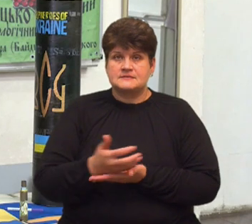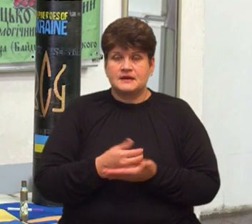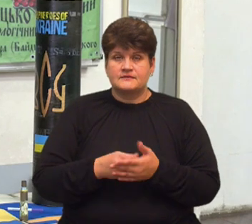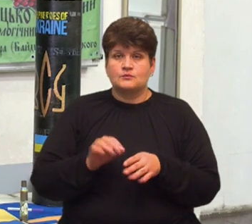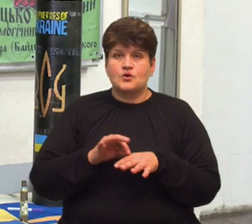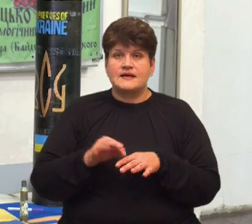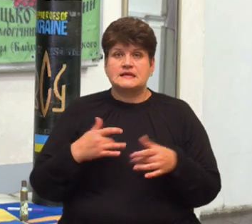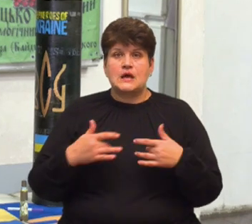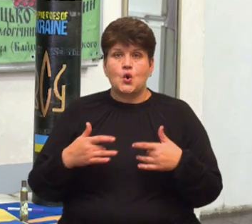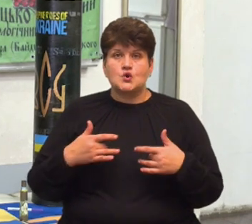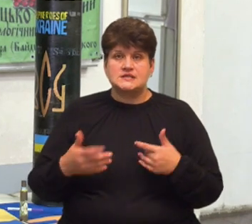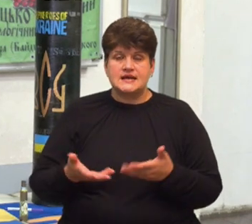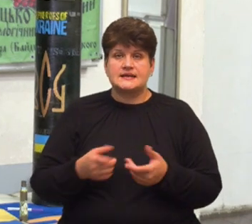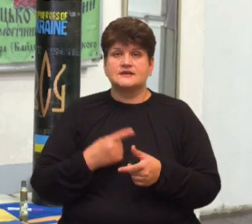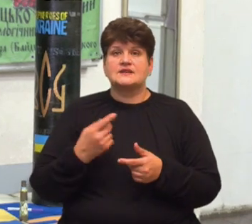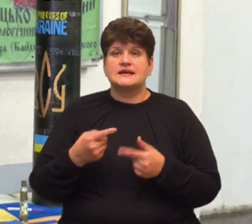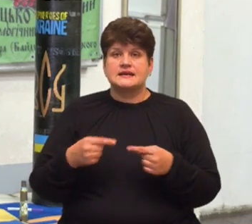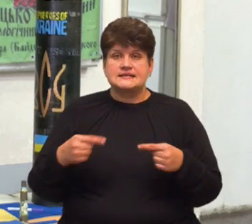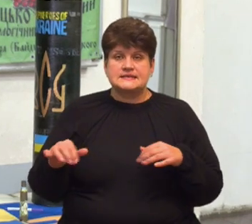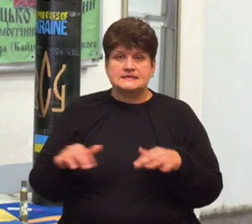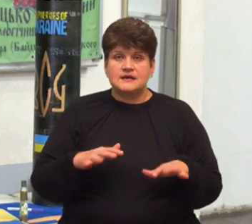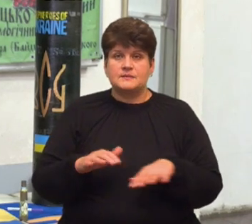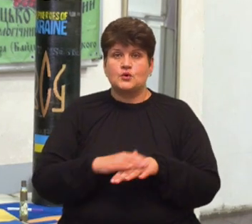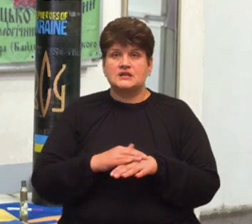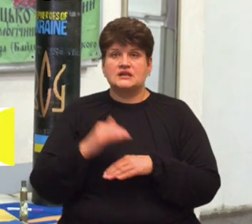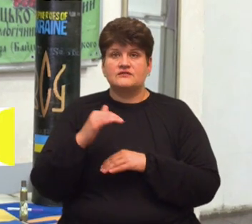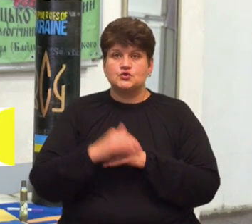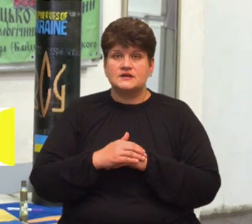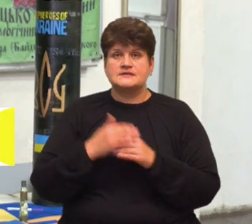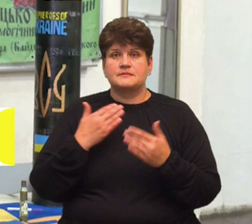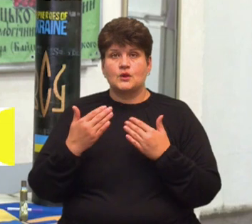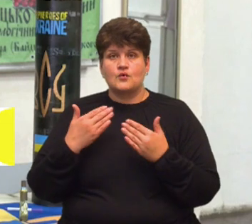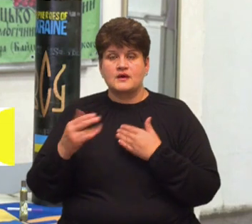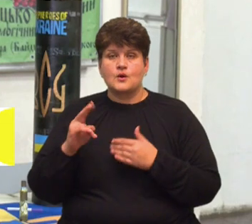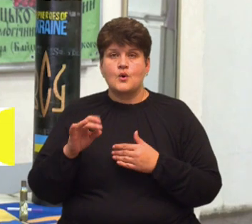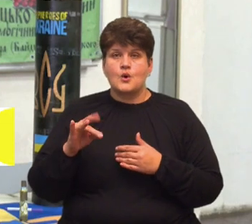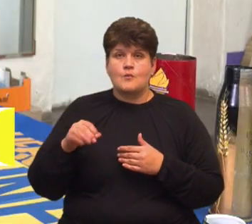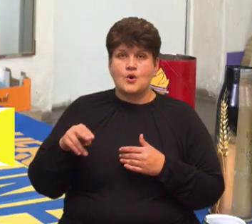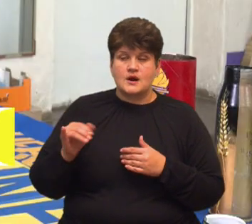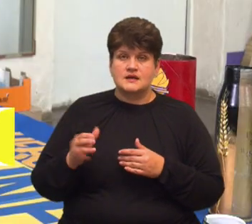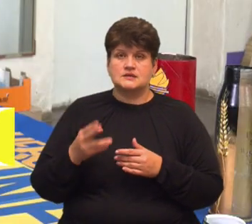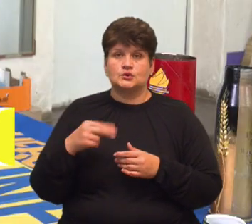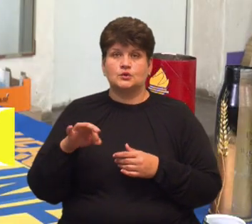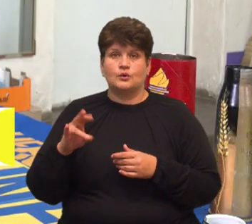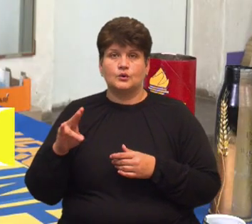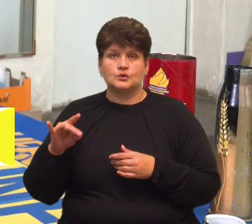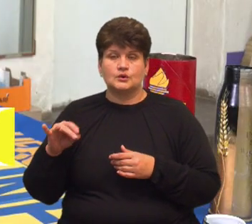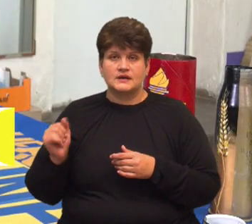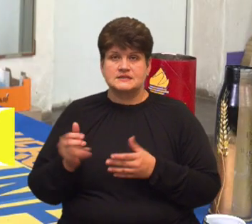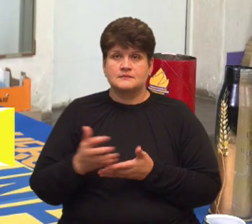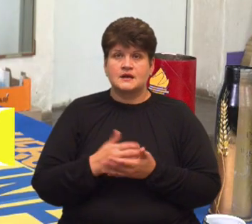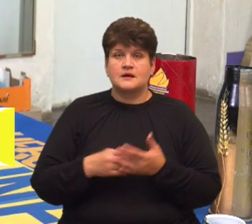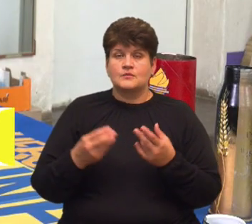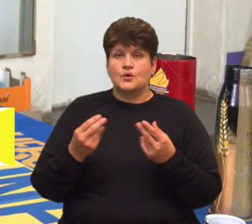концертів, різних заходів, благодійних вечорів, спілкування з корпораціями, донорами. Ми збираємо кошти тільки в